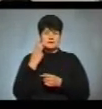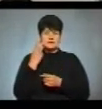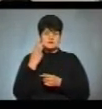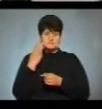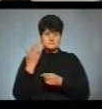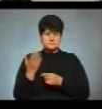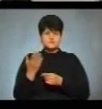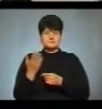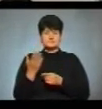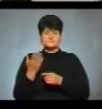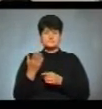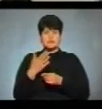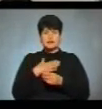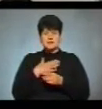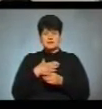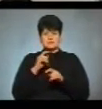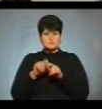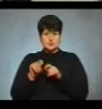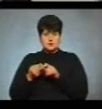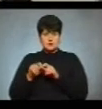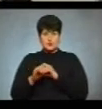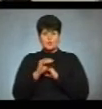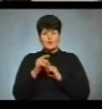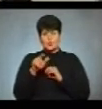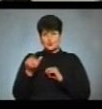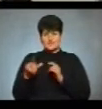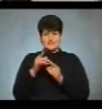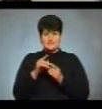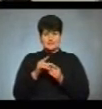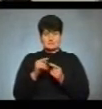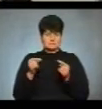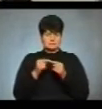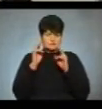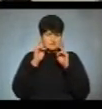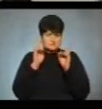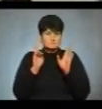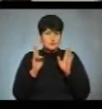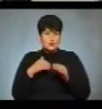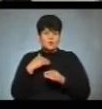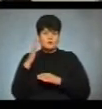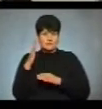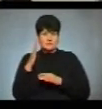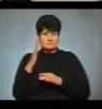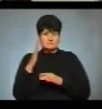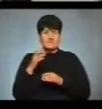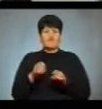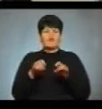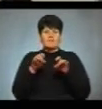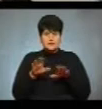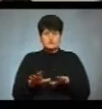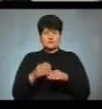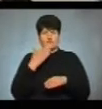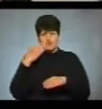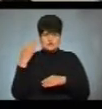за нашими дослідженнями, люди, які не визначилися, визначаються в останню добу.